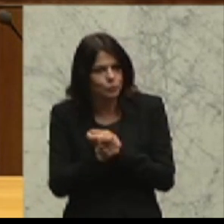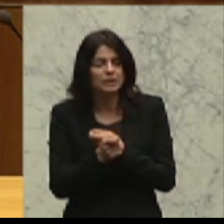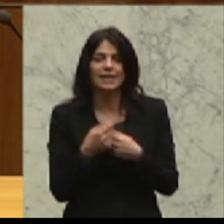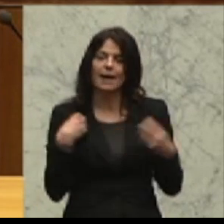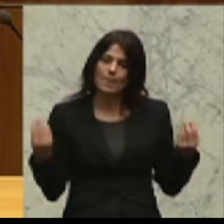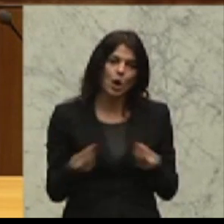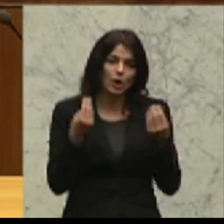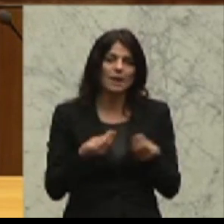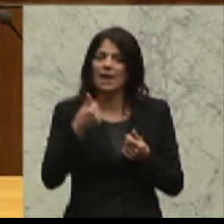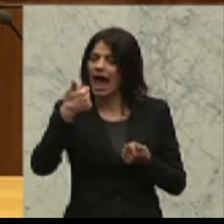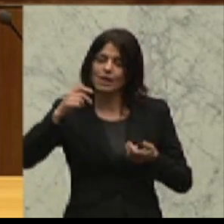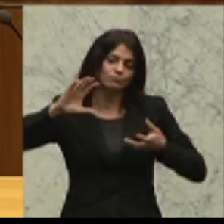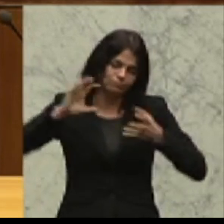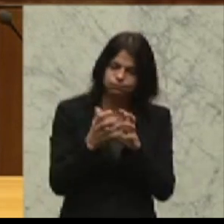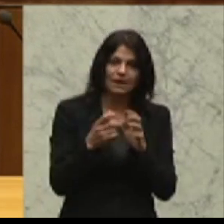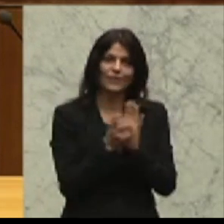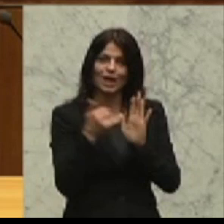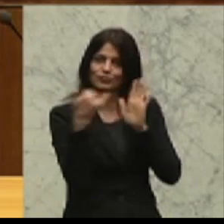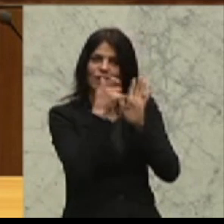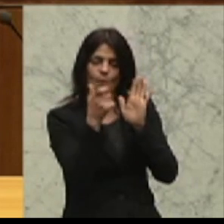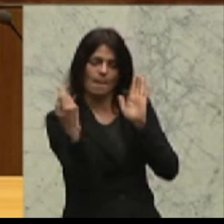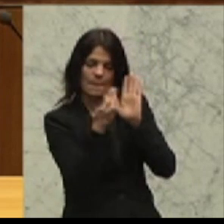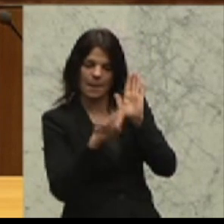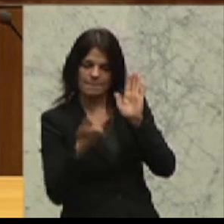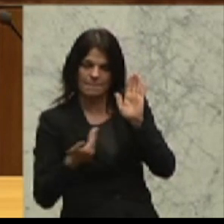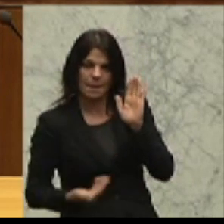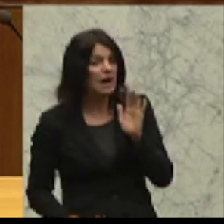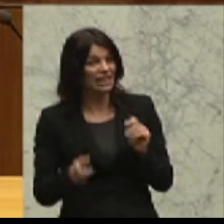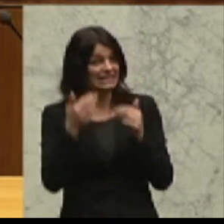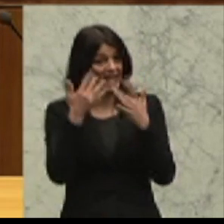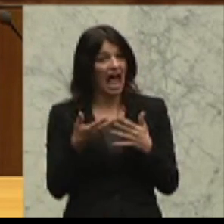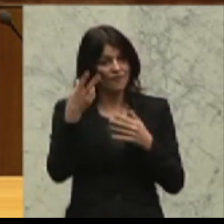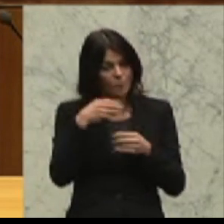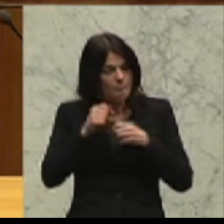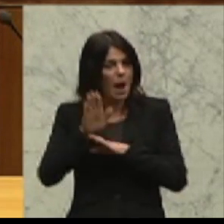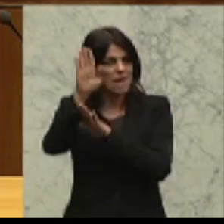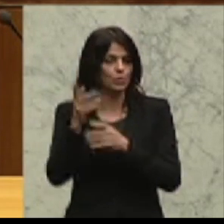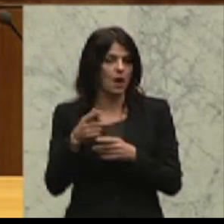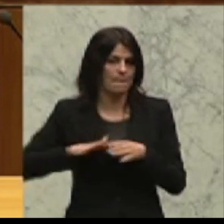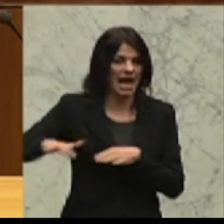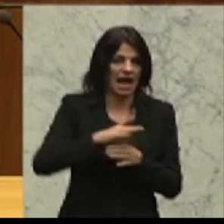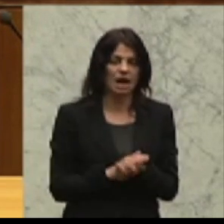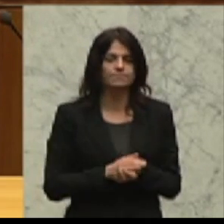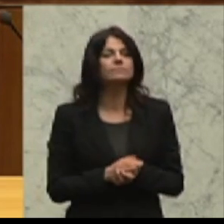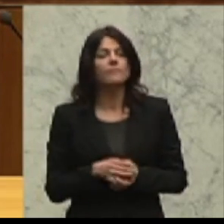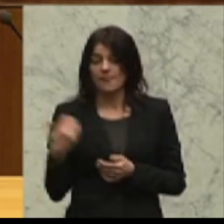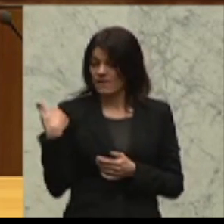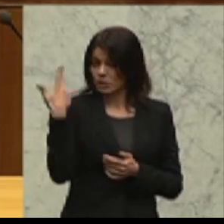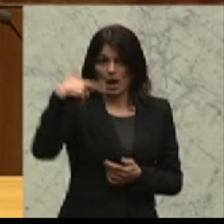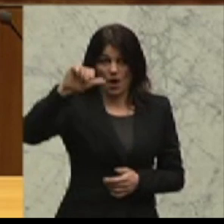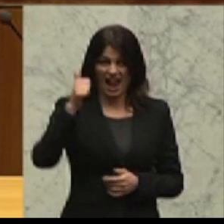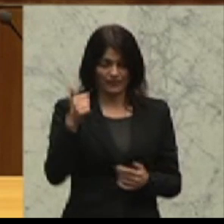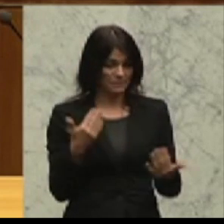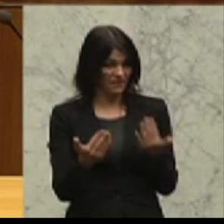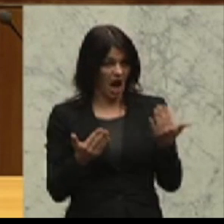schlaglichtartigen Zusammenstellung aktueller Zahlen aus dem Asylbereich. Wir haben 2011 im Vergleich zu 2011